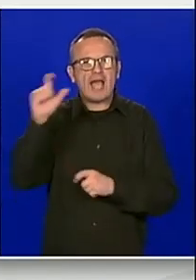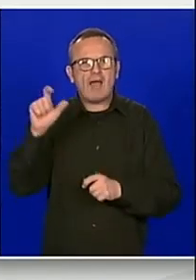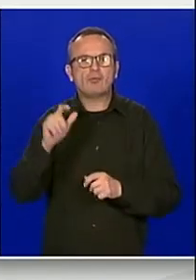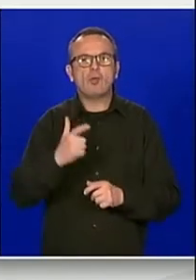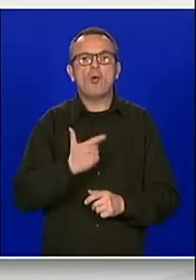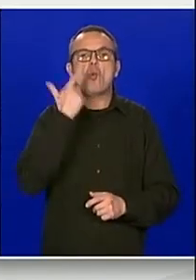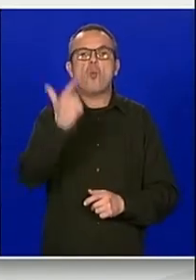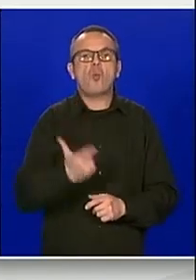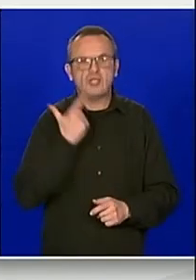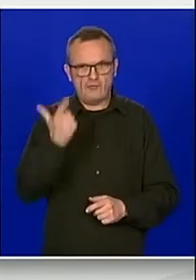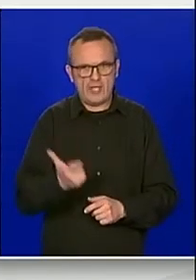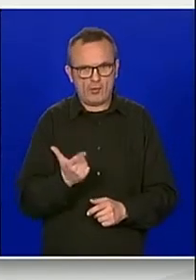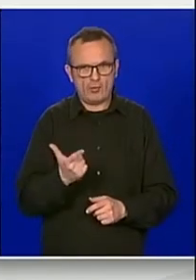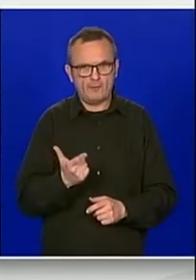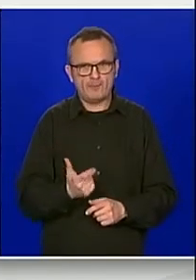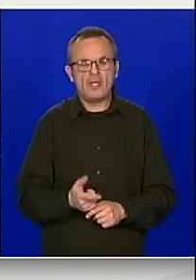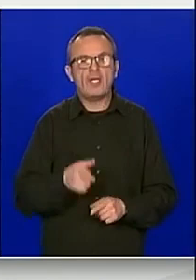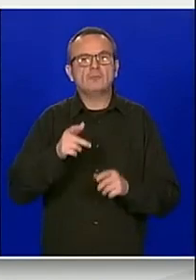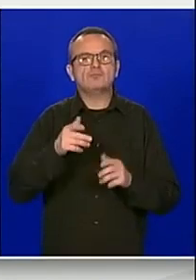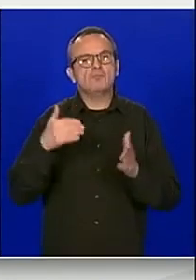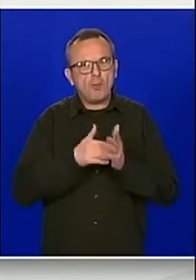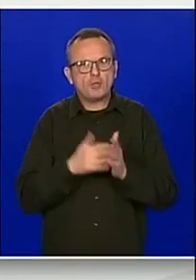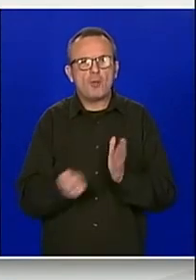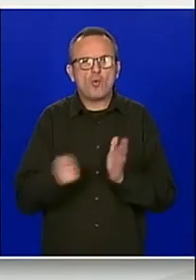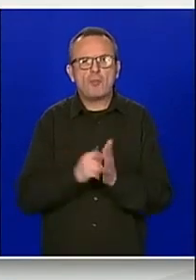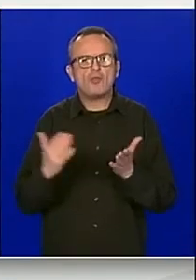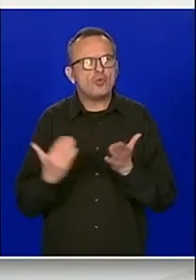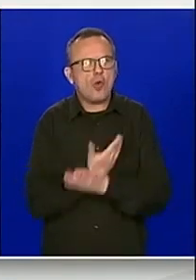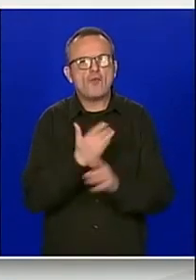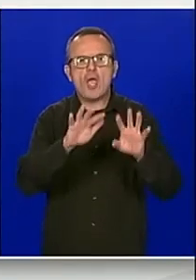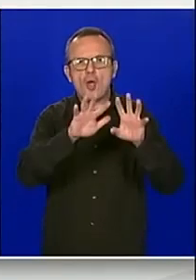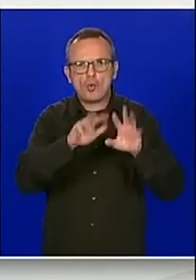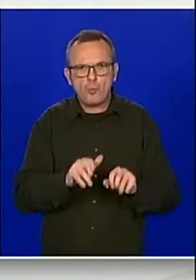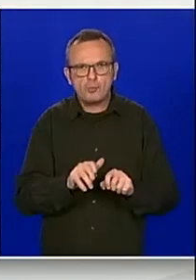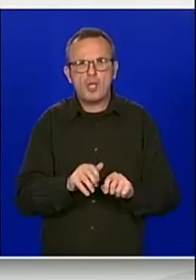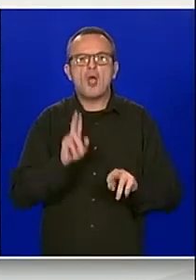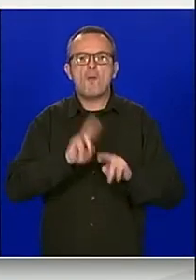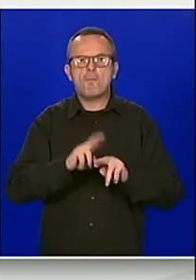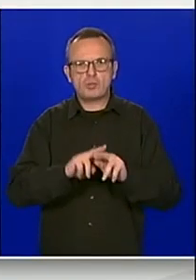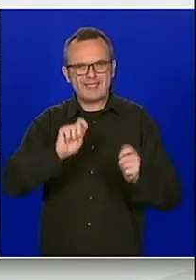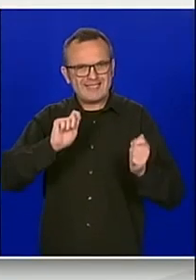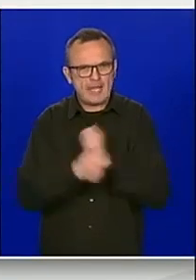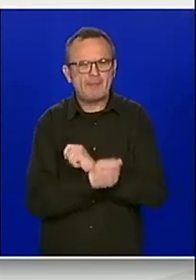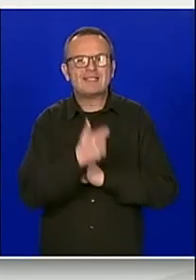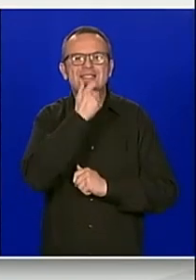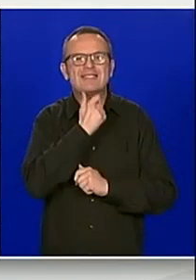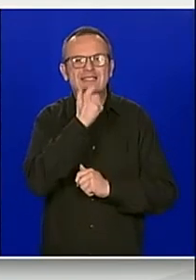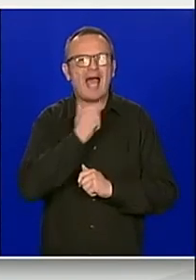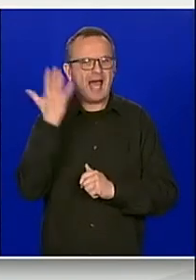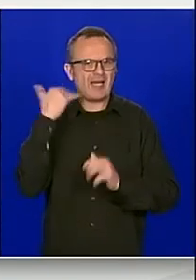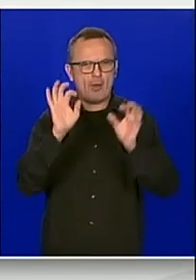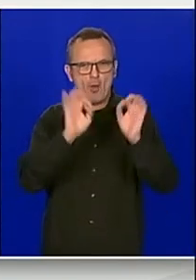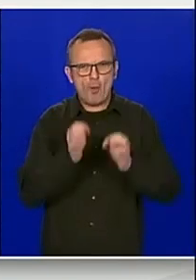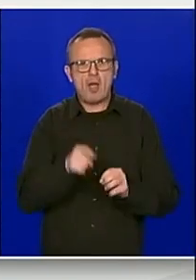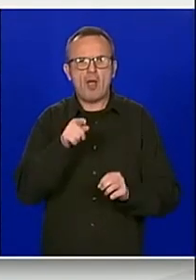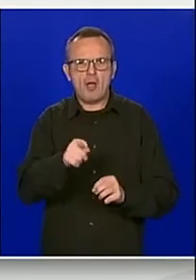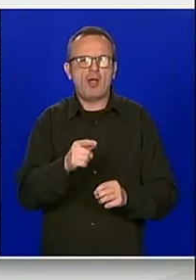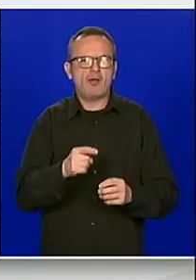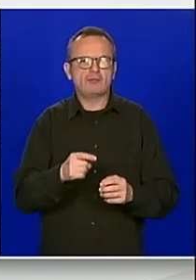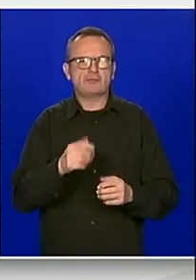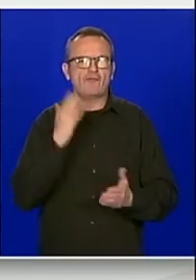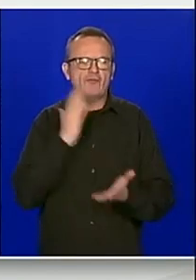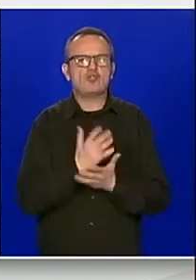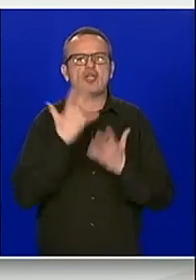Nabavom nove informatičke i infrastrukturne opreme dijelom će se zamijeniti dotrajala oprema koja je u funkciji više od 10 godina i